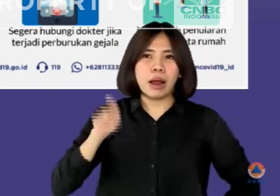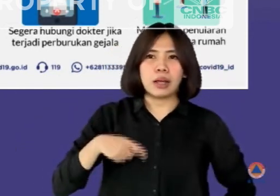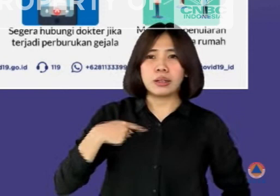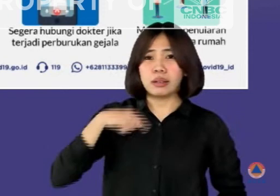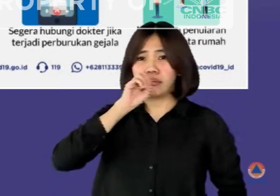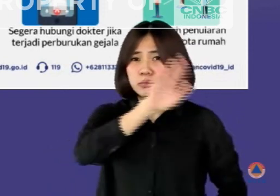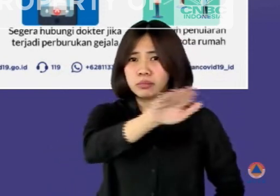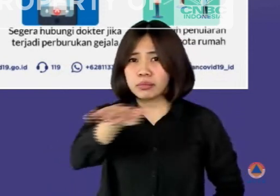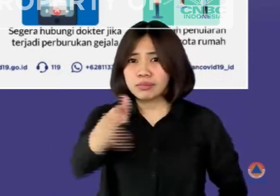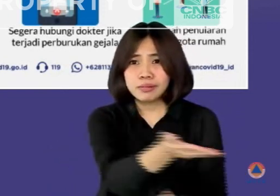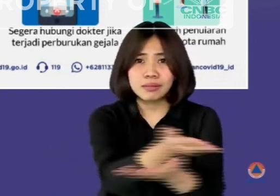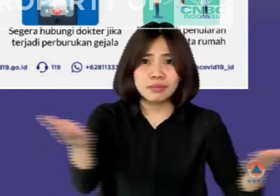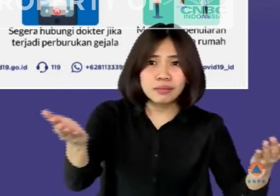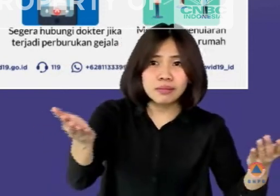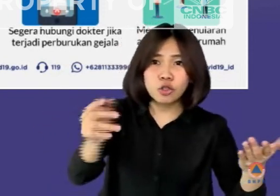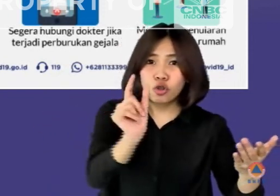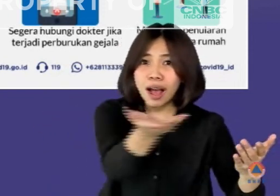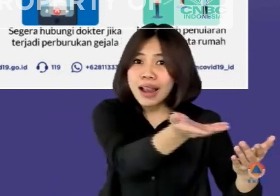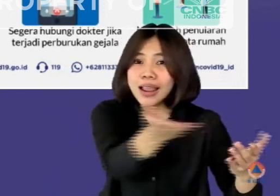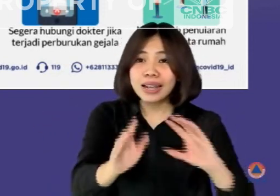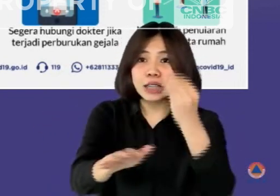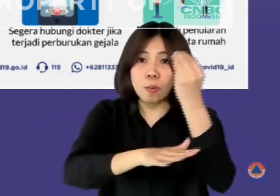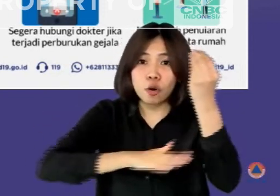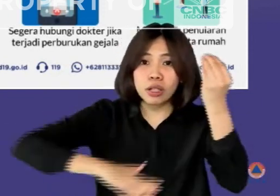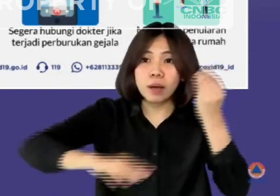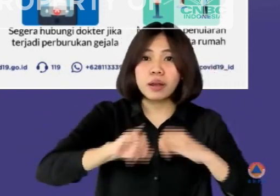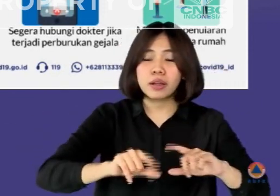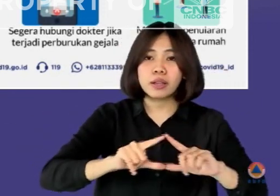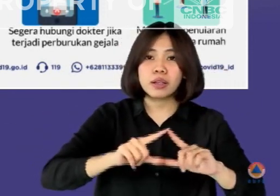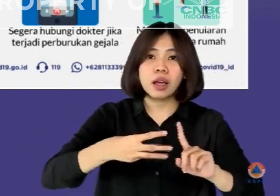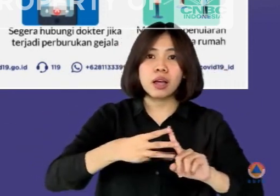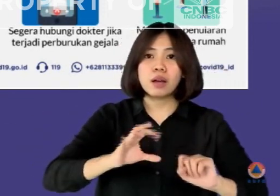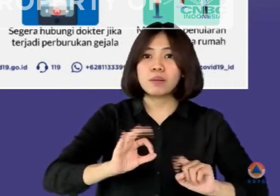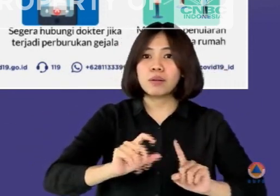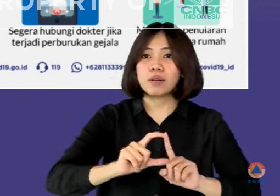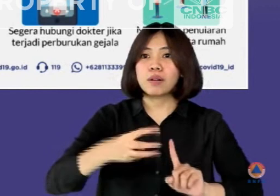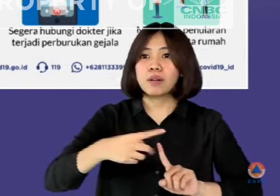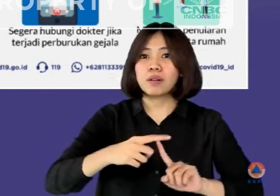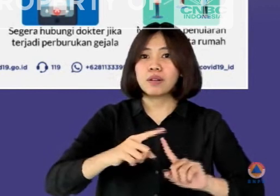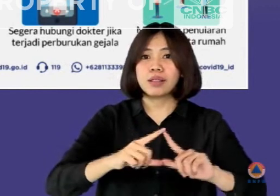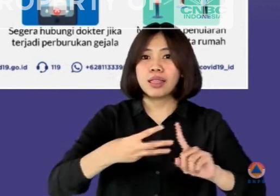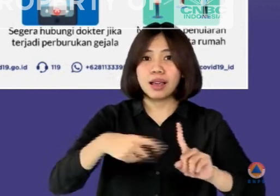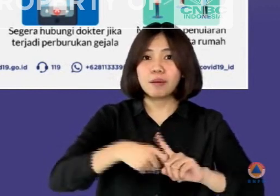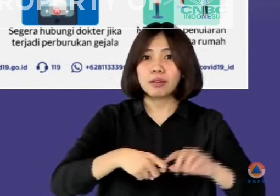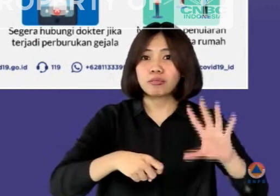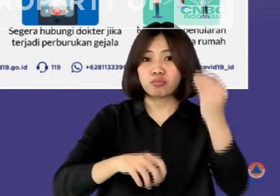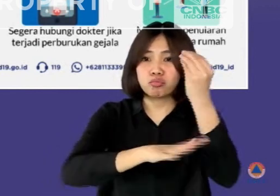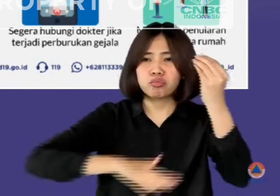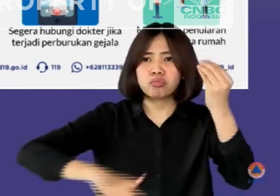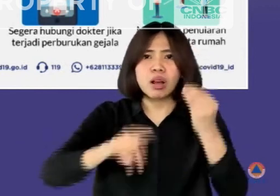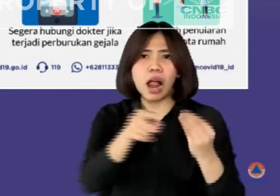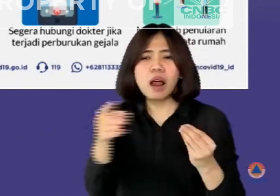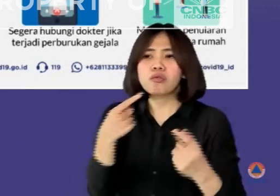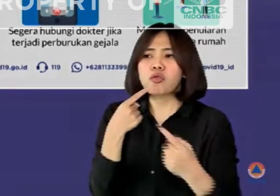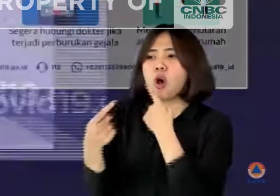Saya perlu ingatkan bagi masyarakat di wilayah Jabodetabek untuk dapat memanfaatkan layanan gratis